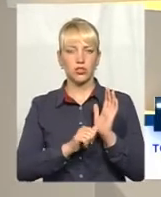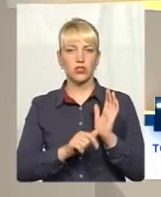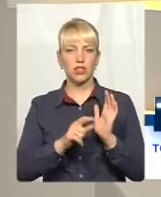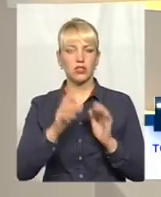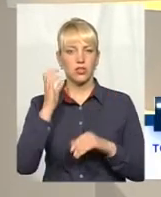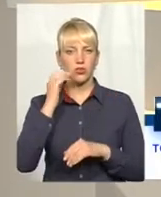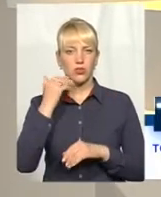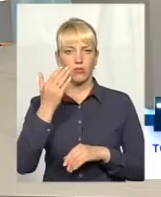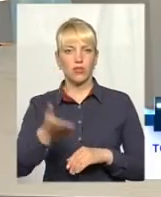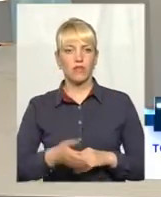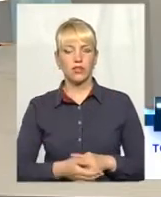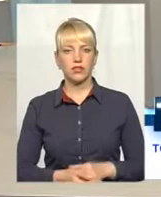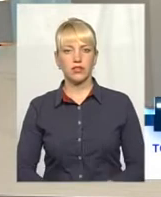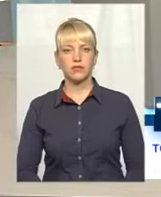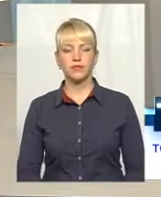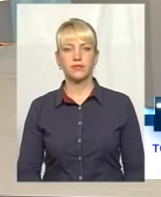говоріть, будь ласка.